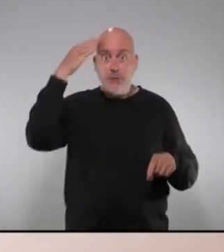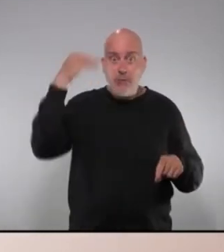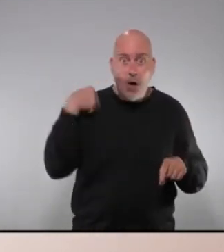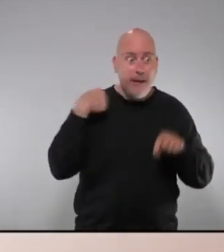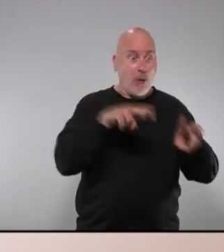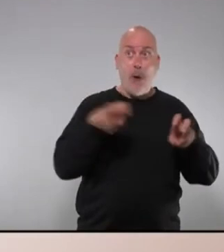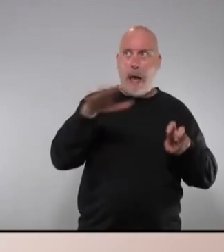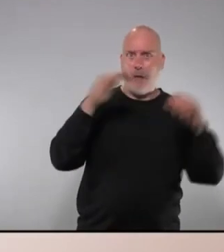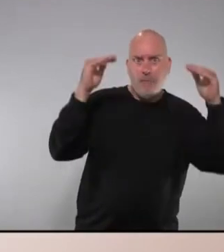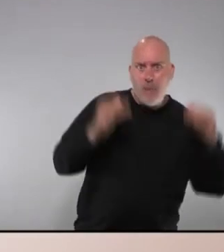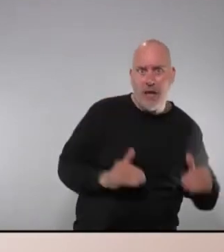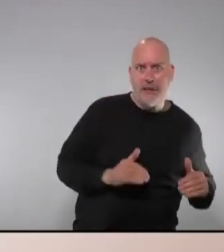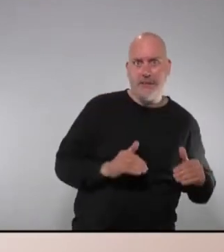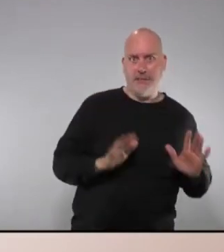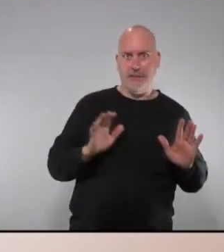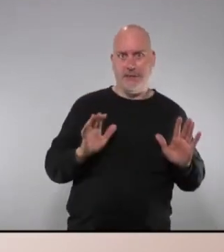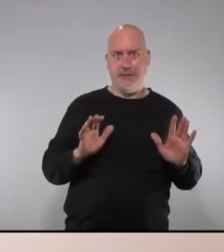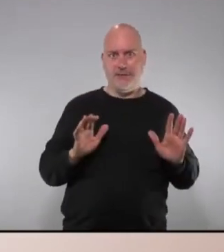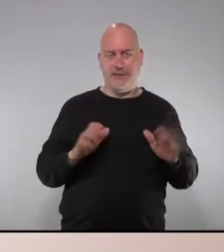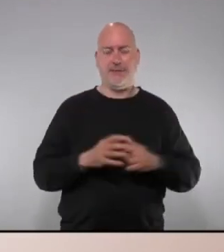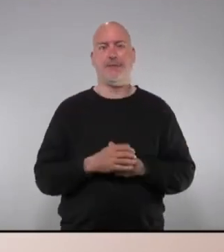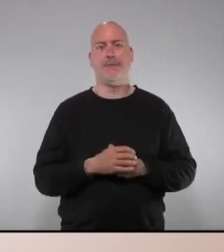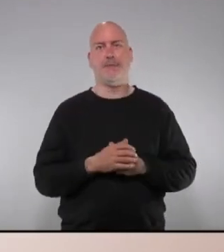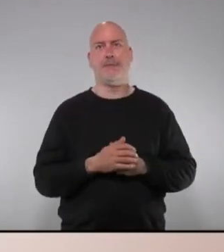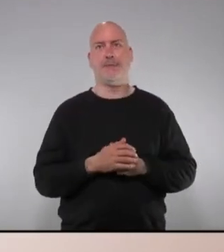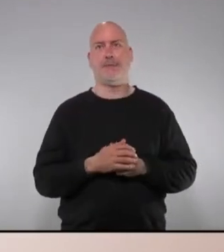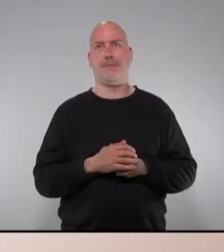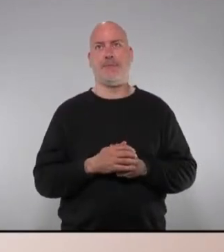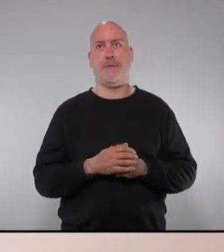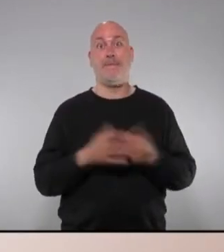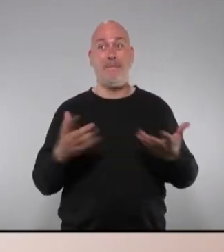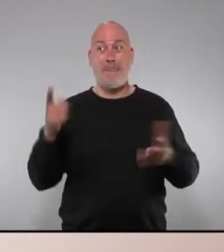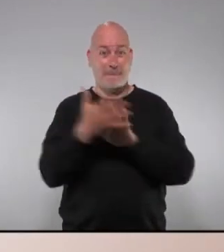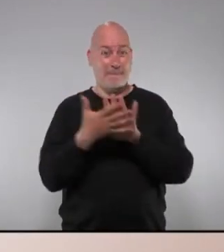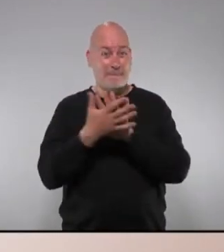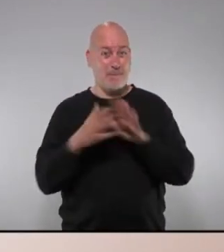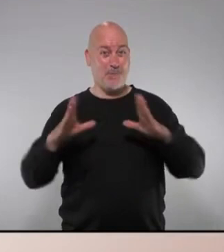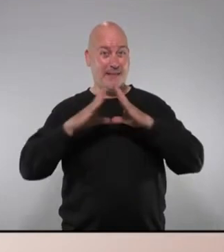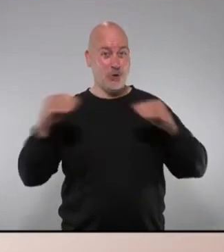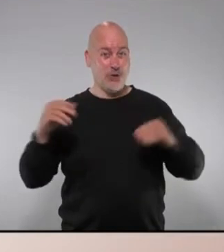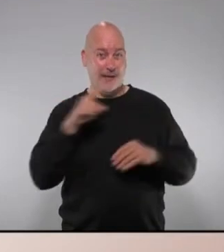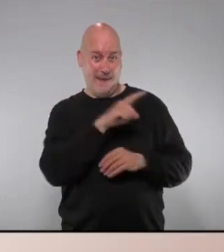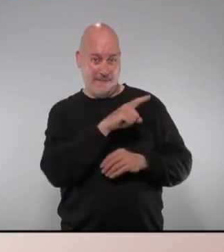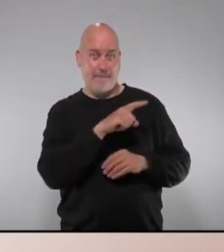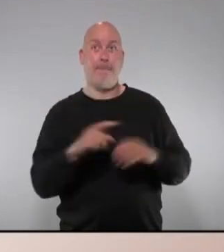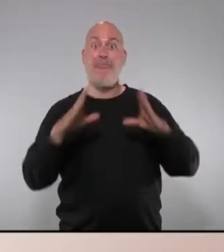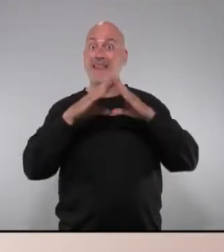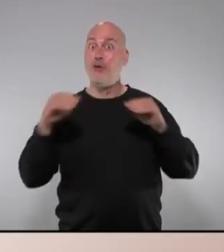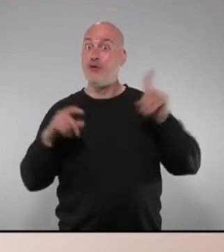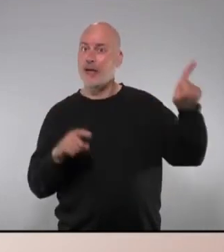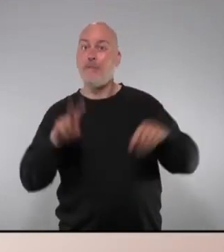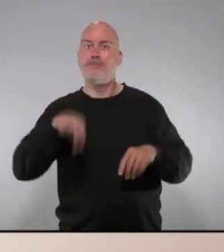passem gaire més lluny del Llobregat ha citat vostè el cas d'Andalusia per exemple Andalusia és una